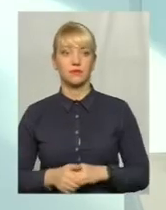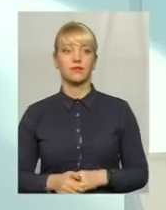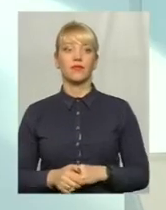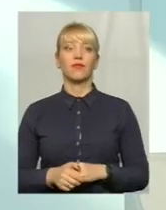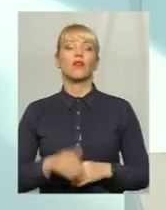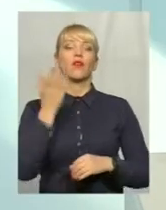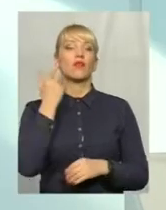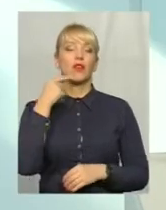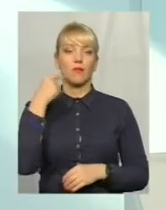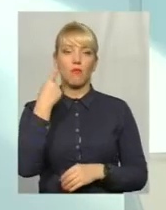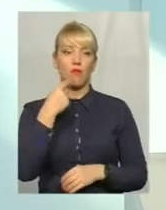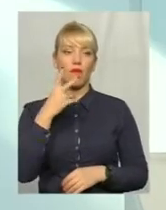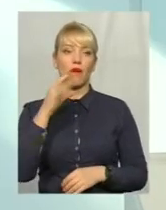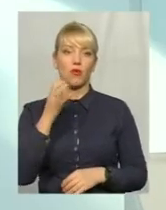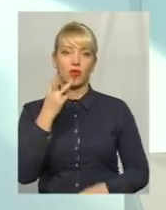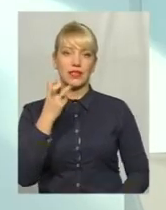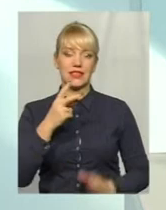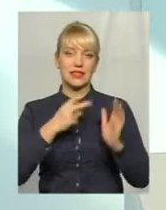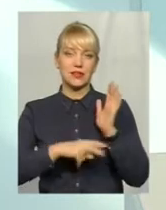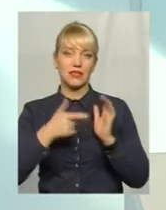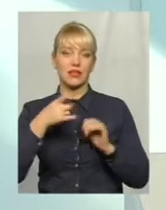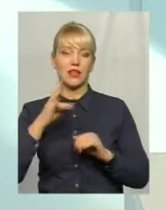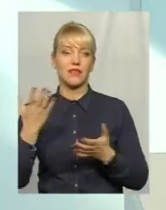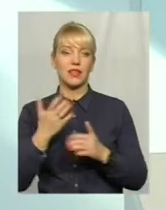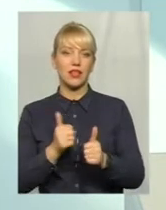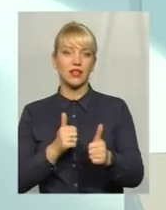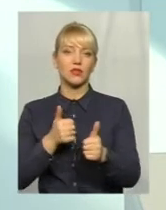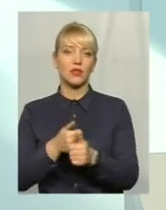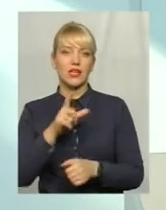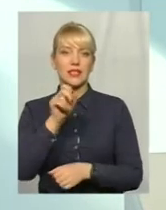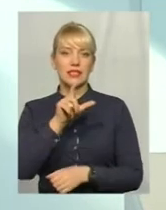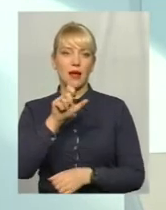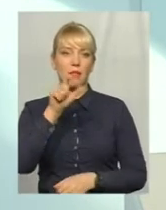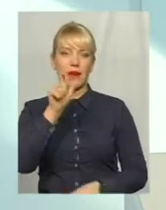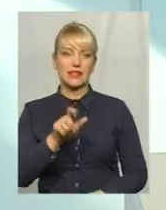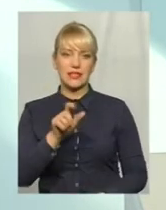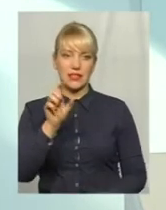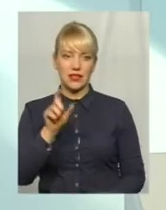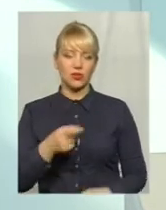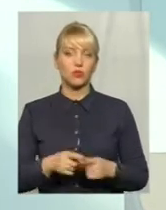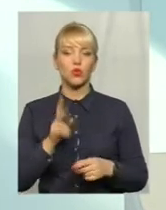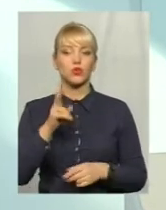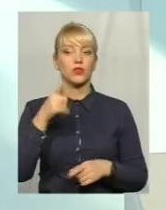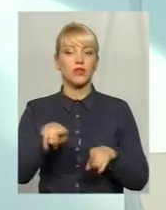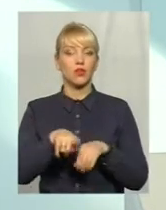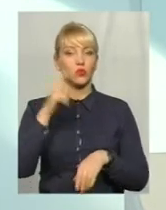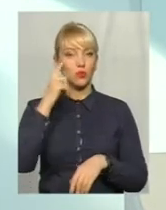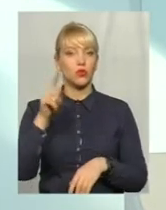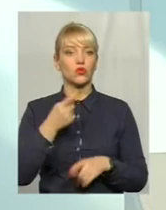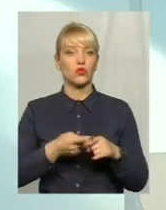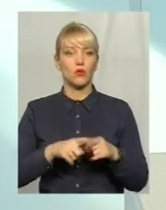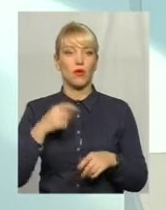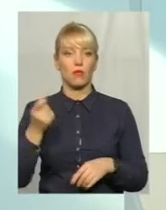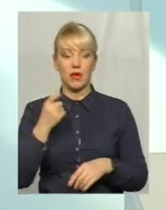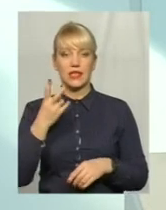Коли мова йде про 370 гривень, які йдуть за пацієнтом, і хтось думає, що це мало, то зараз на одного мешканця